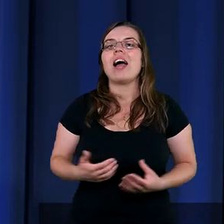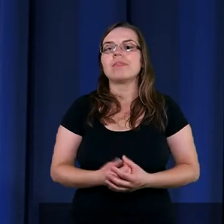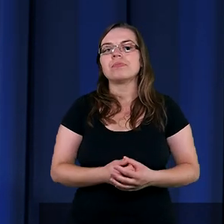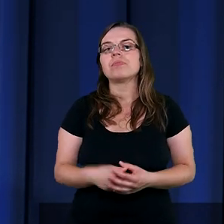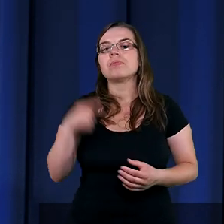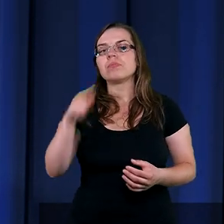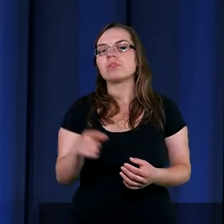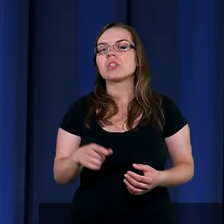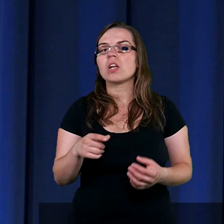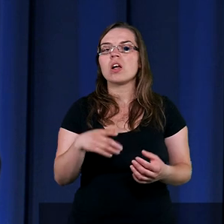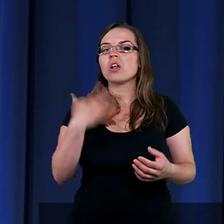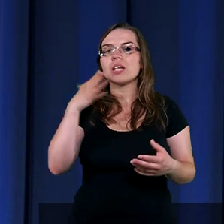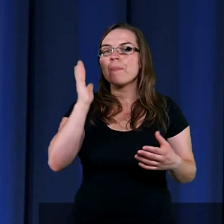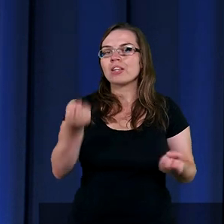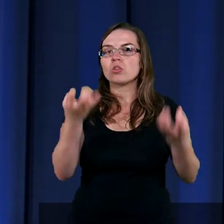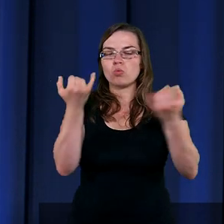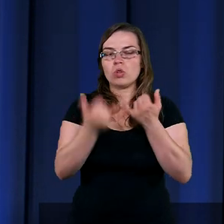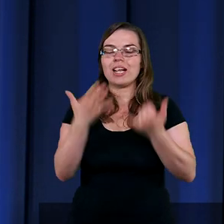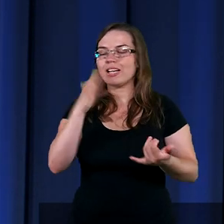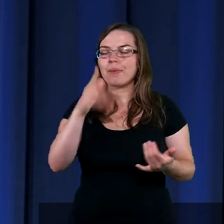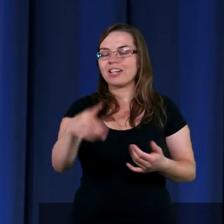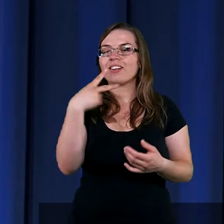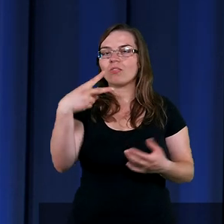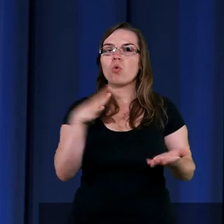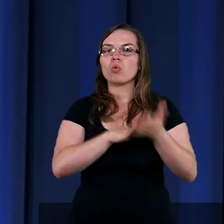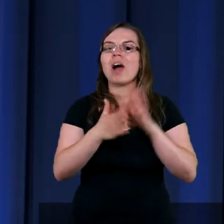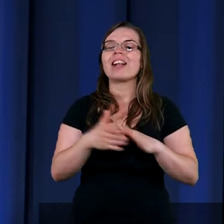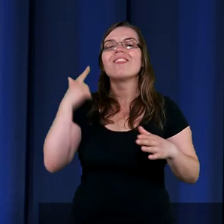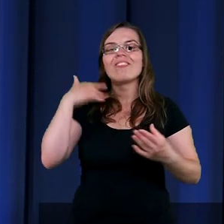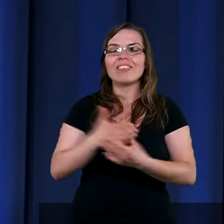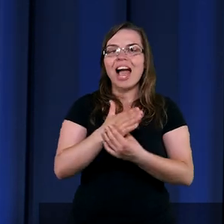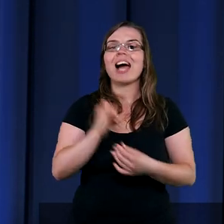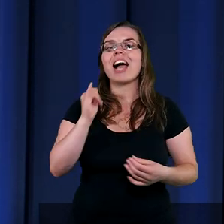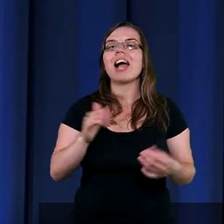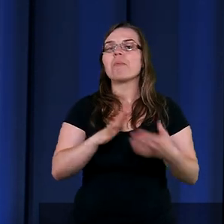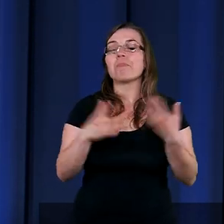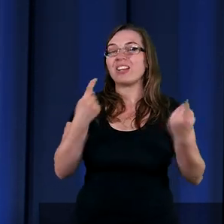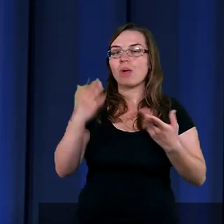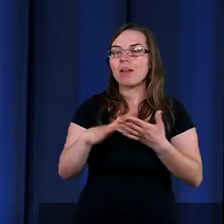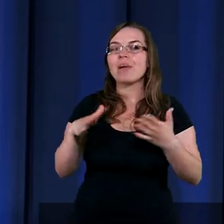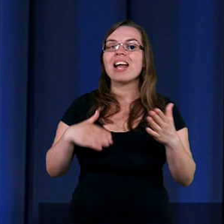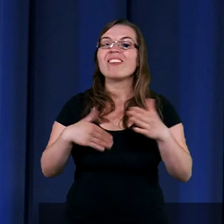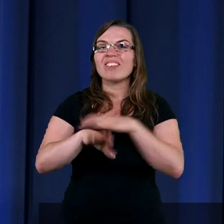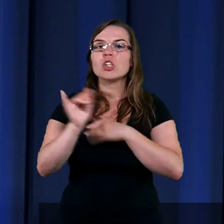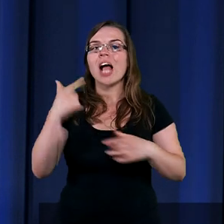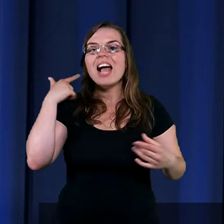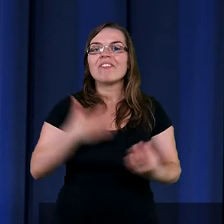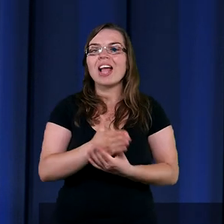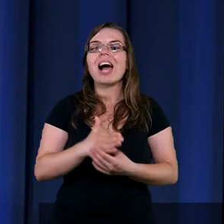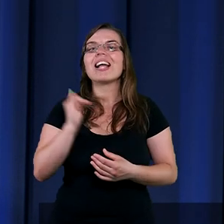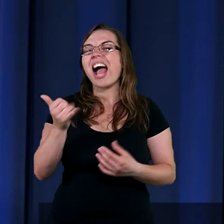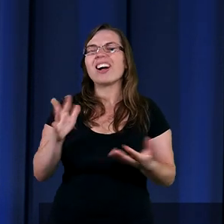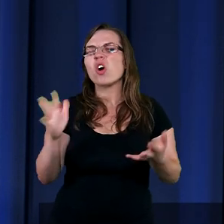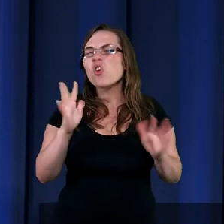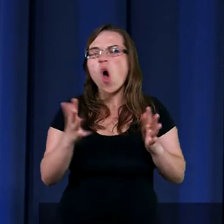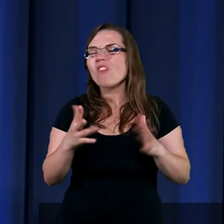Dwa składniki cudu. Nie będzie cudu, jeżeli nie będzie tych dwóch składników. Jeżeli w waszym życiu nie będzie sytuacji bez wyjścia i wiary, jakkolwiek słabej